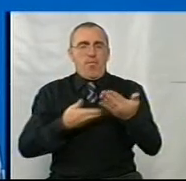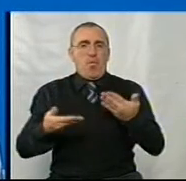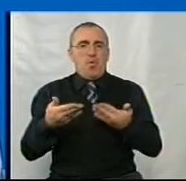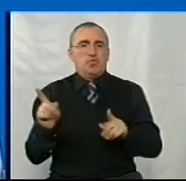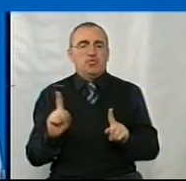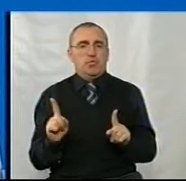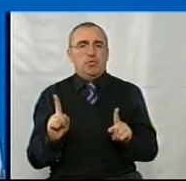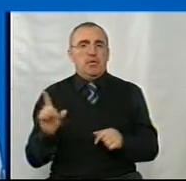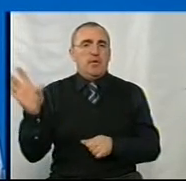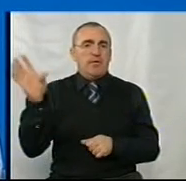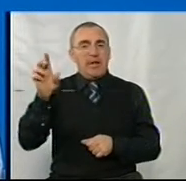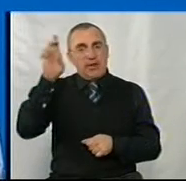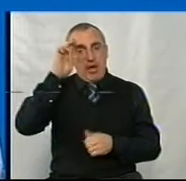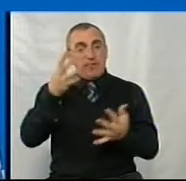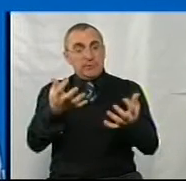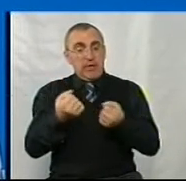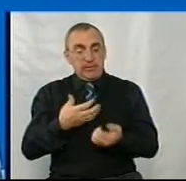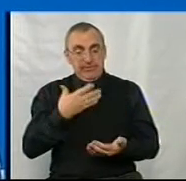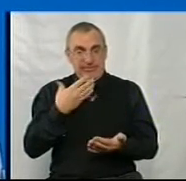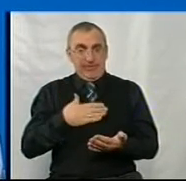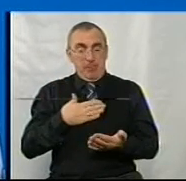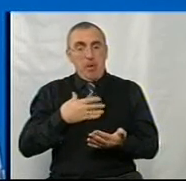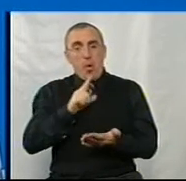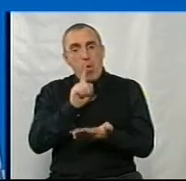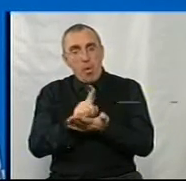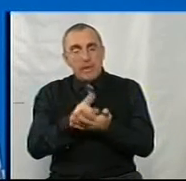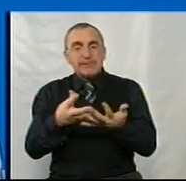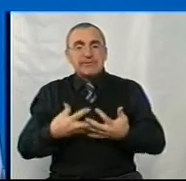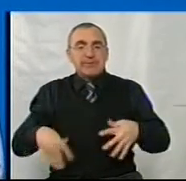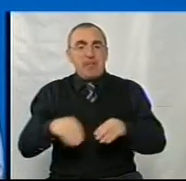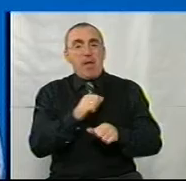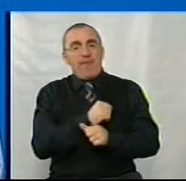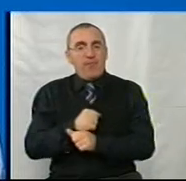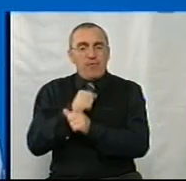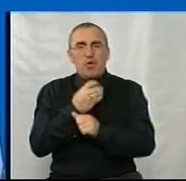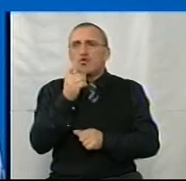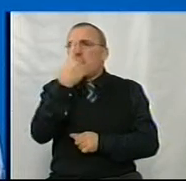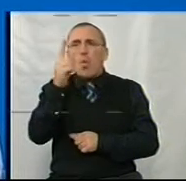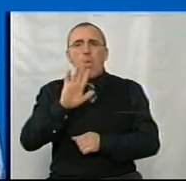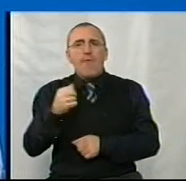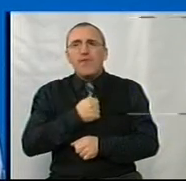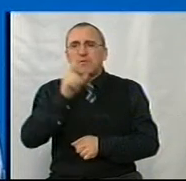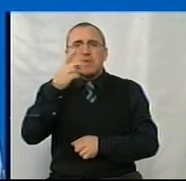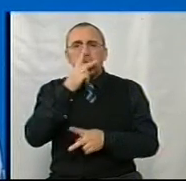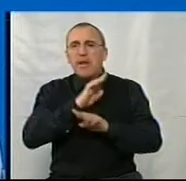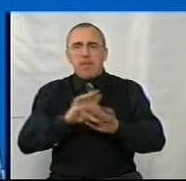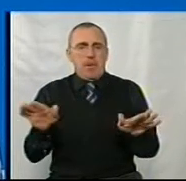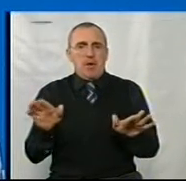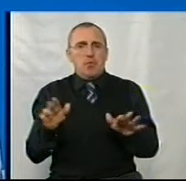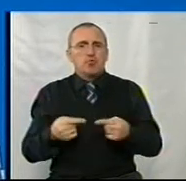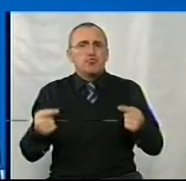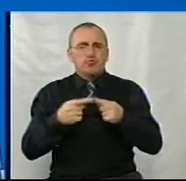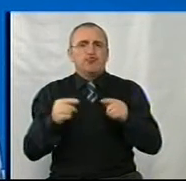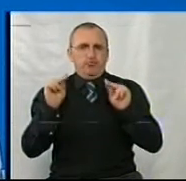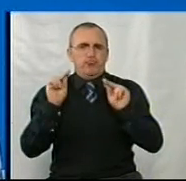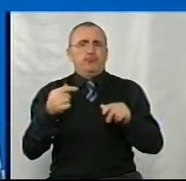все держава взяла на себе зобов'язувати сімейний відпочинок. Я ще ні одного військового не бачив, щоб чітко відповів,